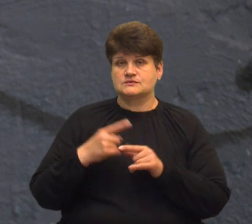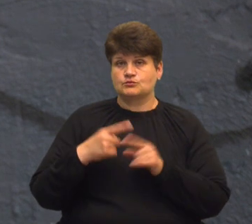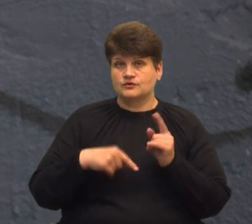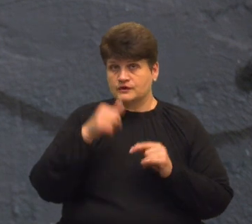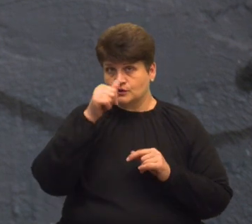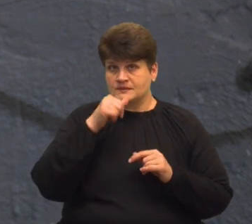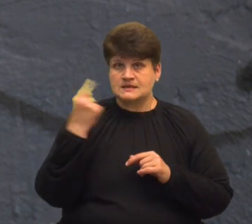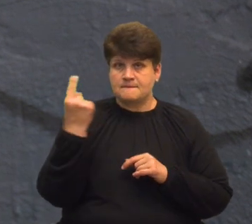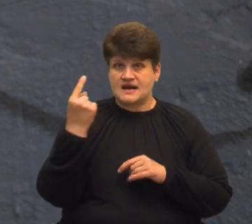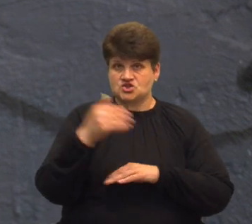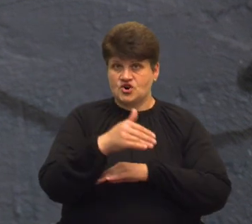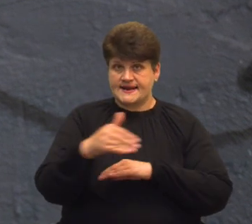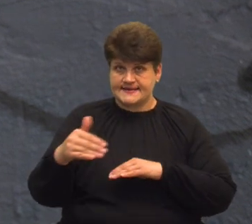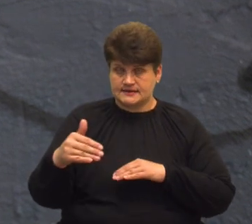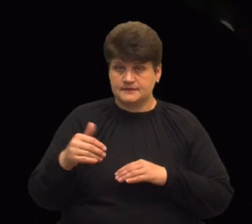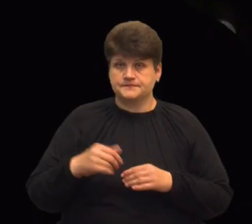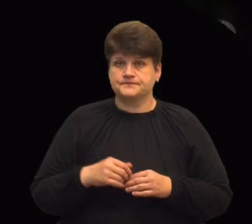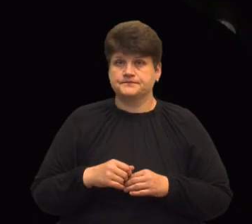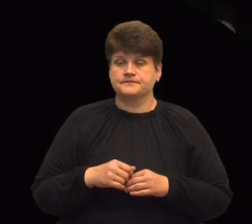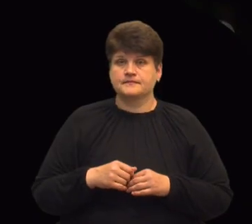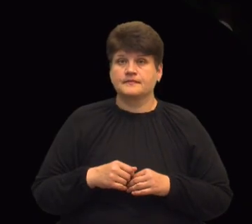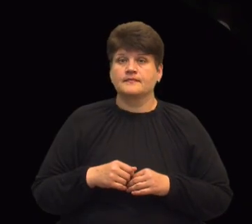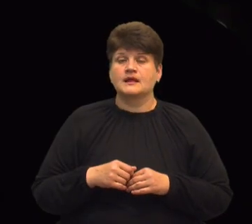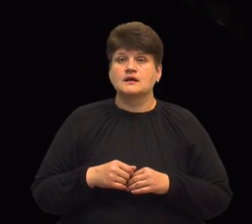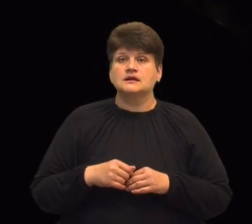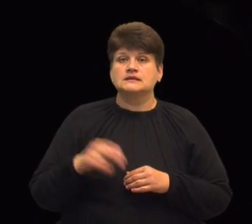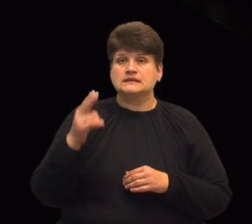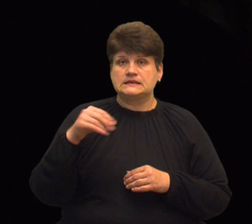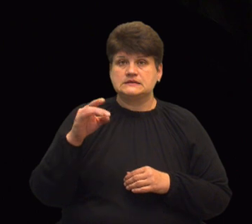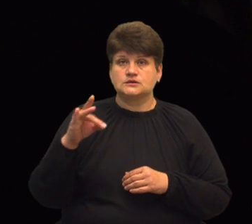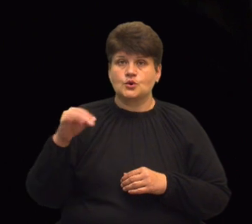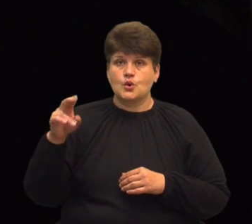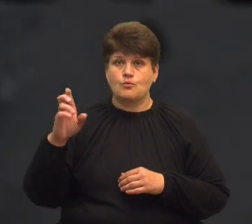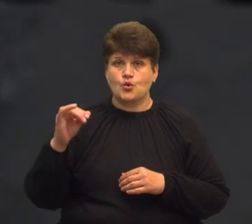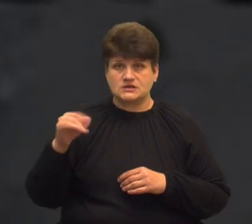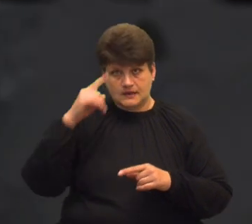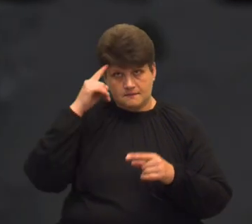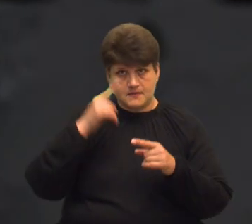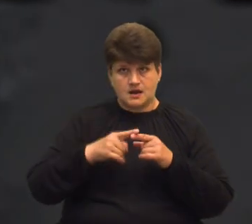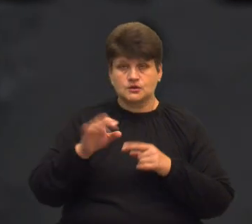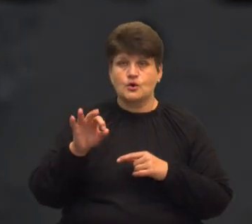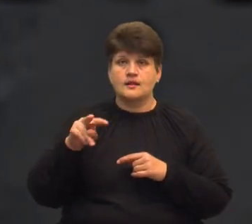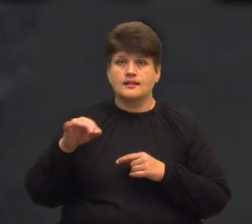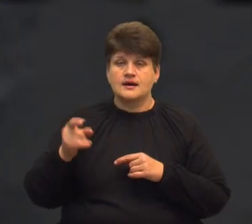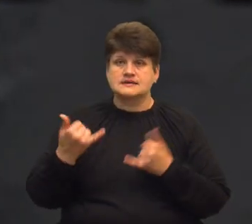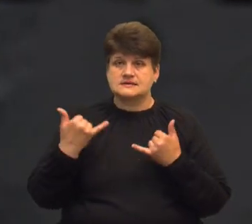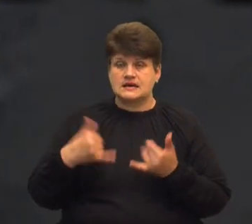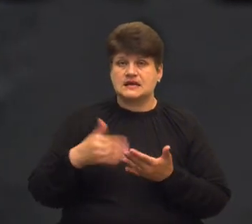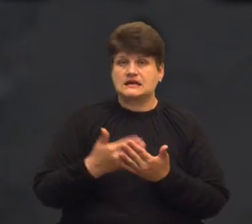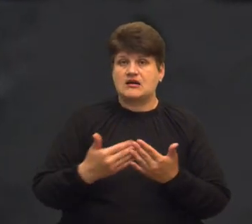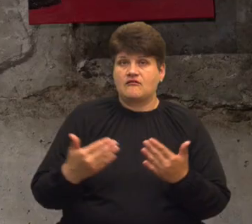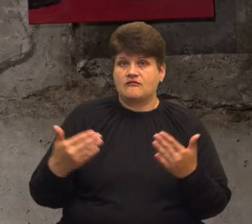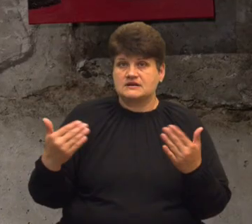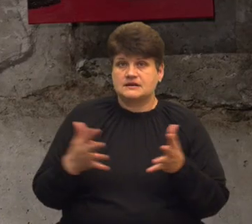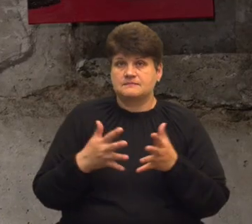на перший рік, ми не знали. Денис Друбоцький, брат Олега, розповідає, зараз на виставці в Тернополі в креативному кластері